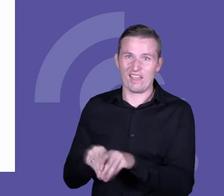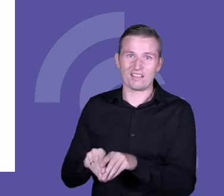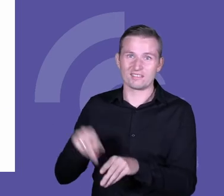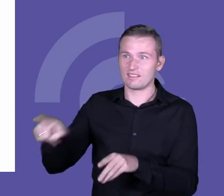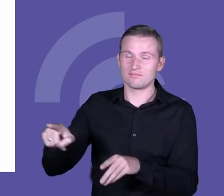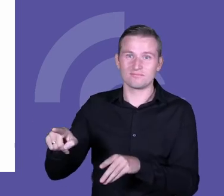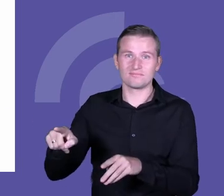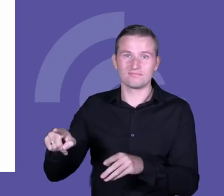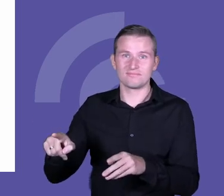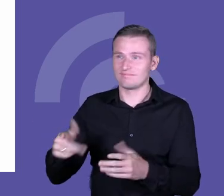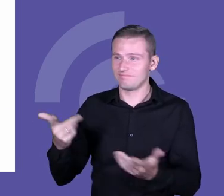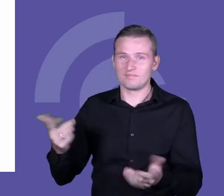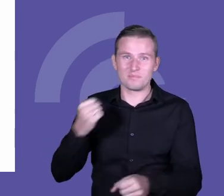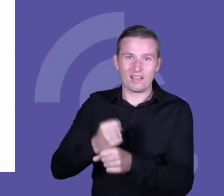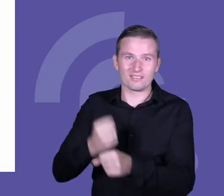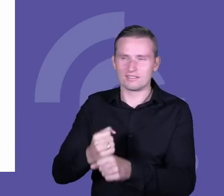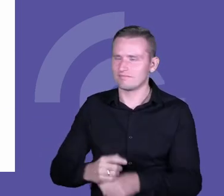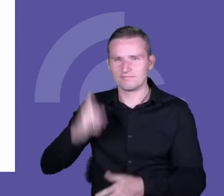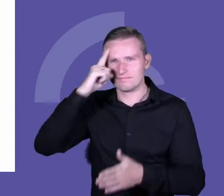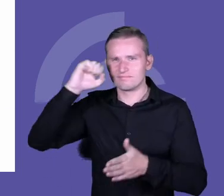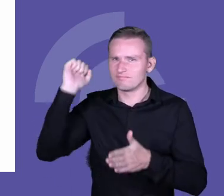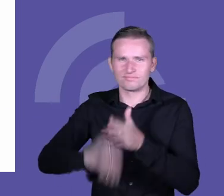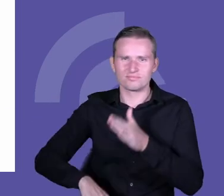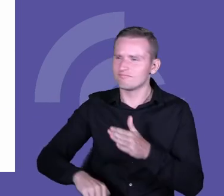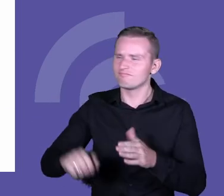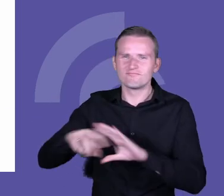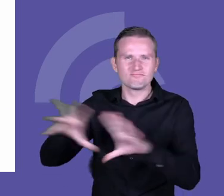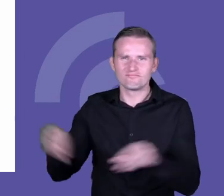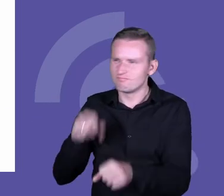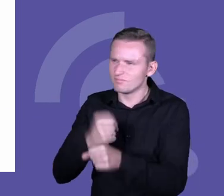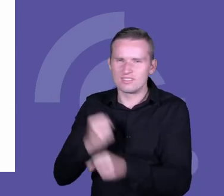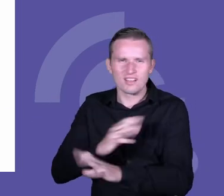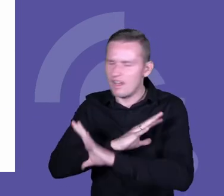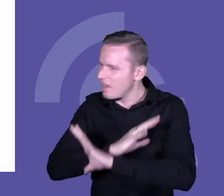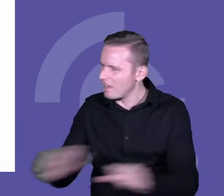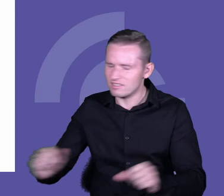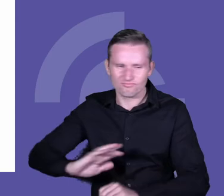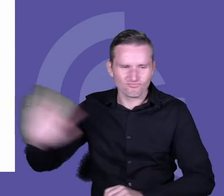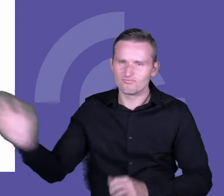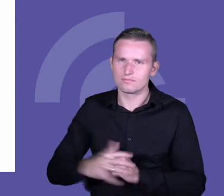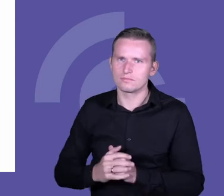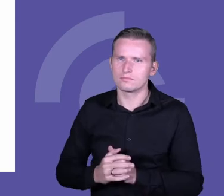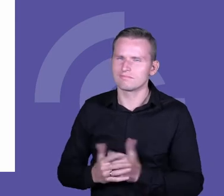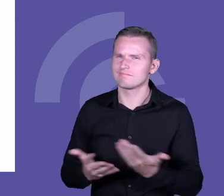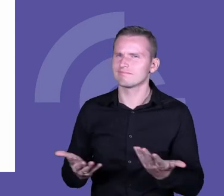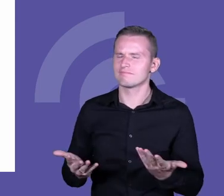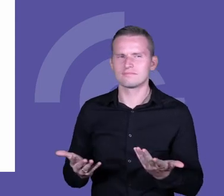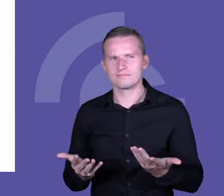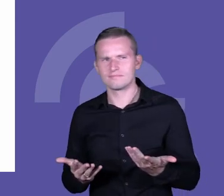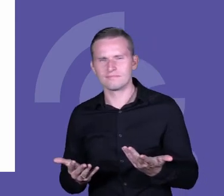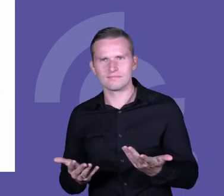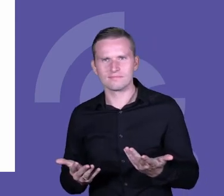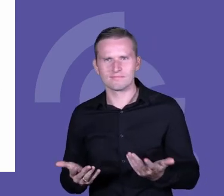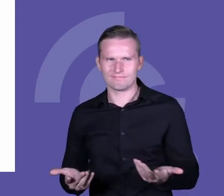się nie da zrobić. I mówię bardzo serio, że w głowie mam wtedy pytanie, o matko,